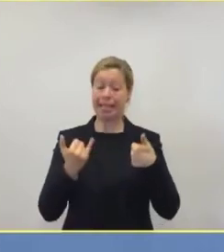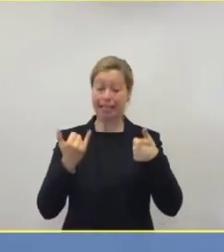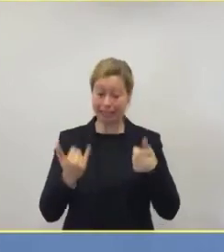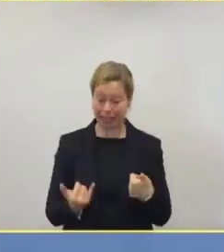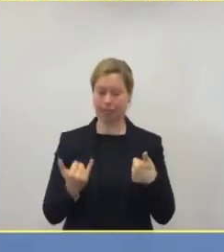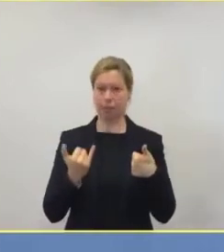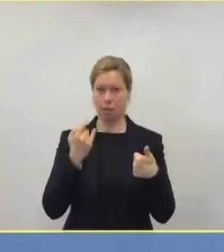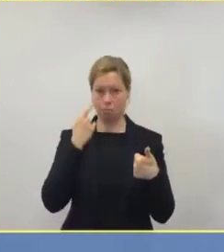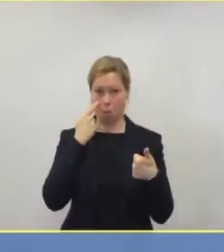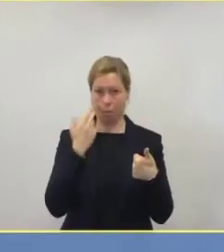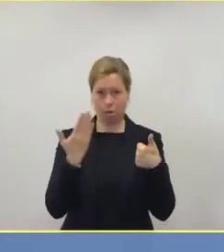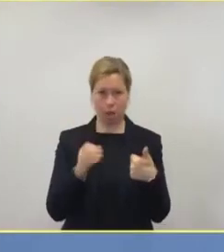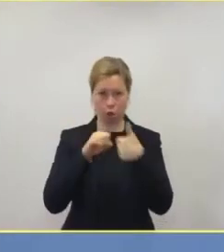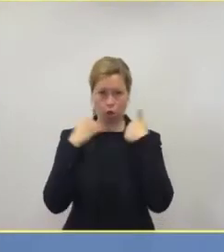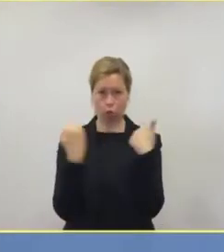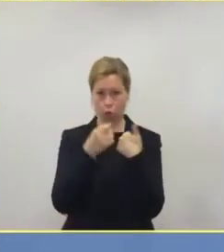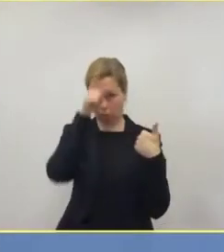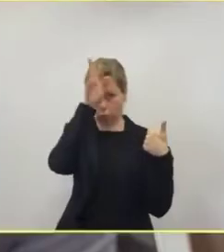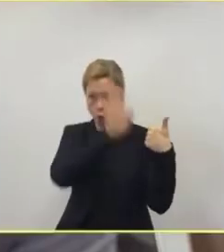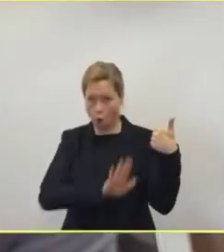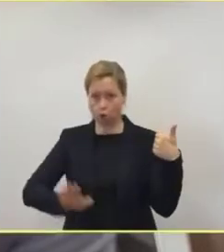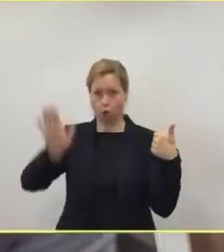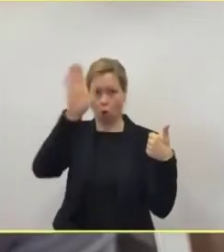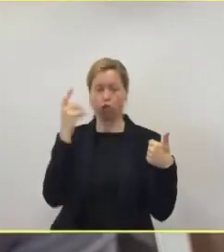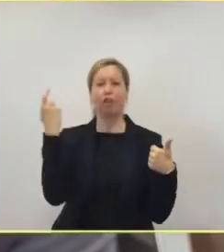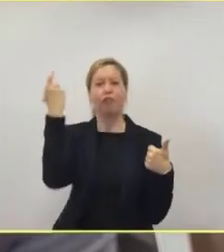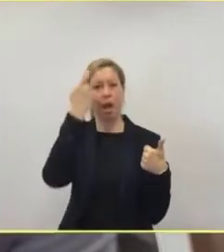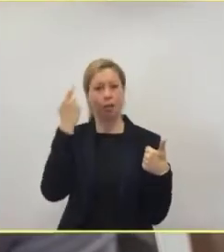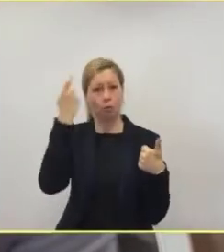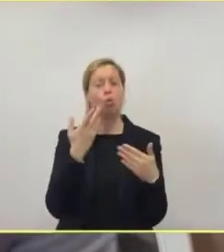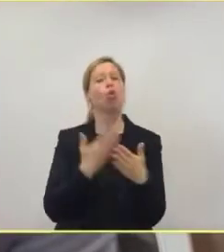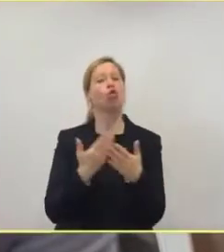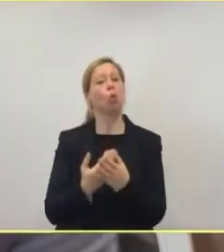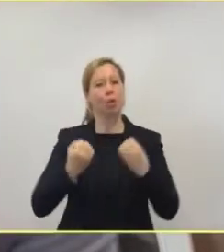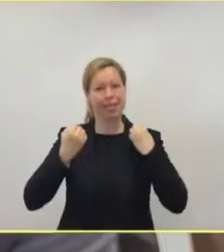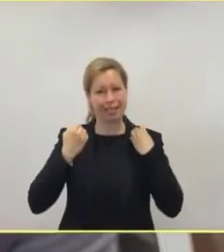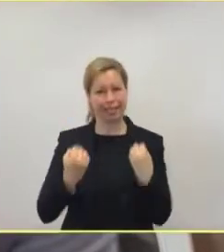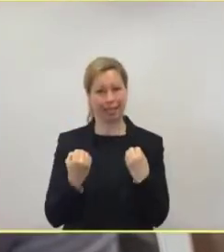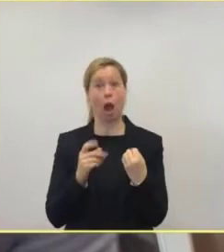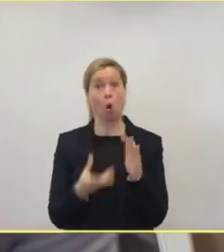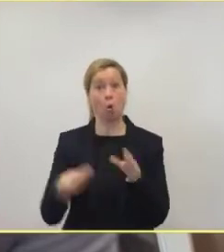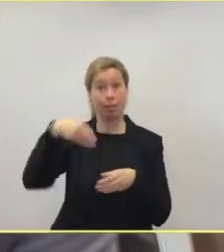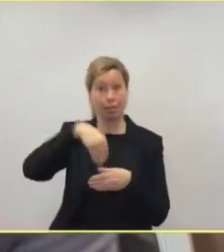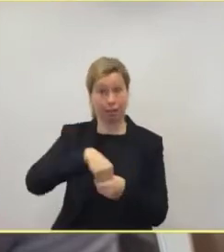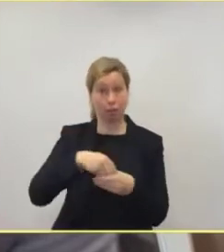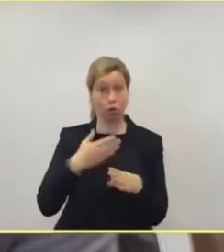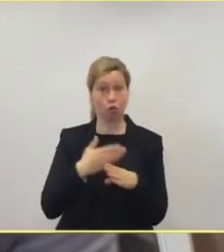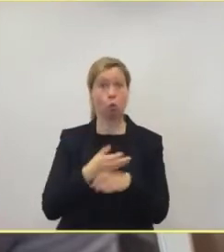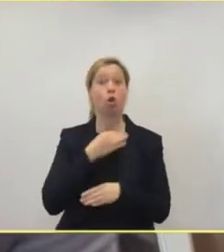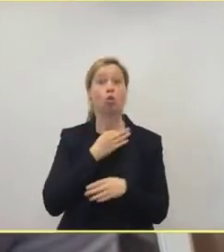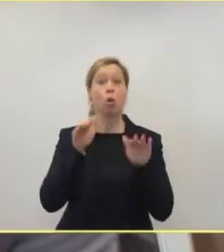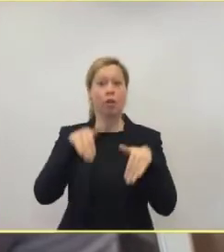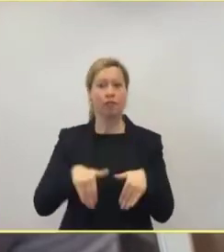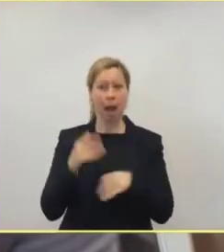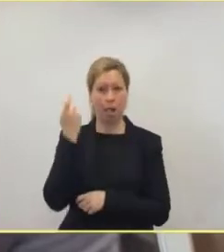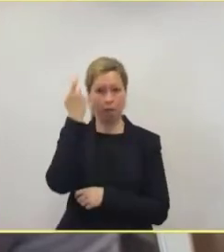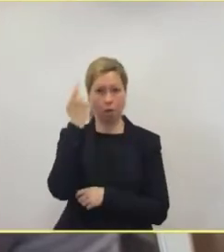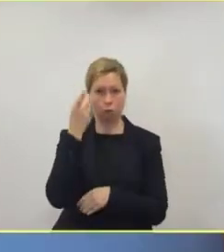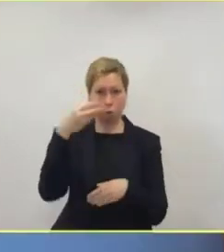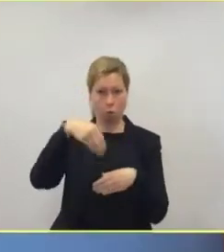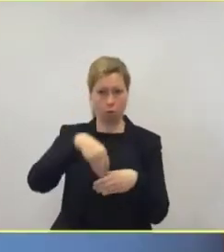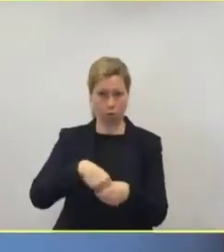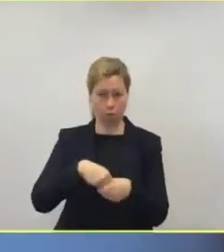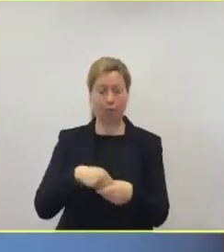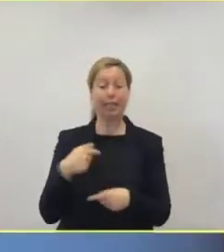für, in Deutschland sichergestellt ist. Auch insbesondere die Notfallversorgung. Wir möchten nicht, Patienten mit Beschwerden zu Hause sind und die